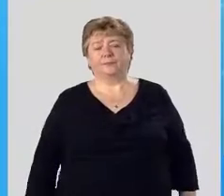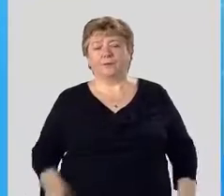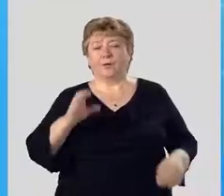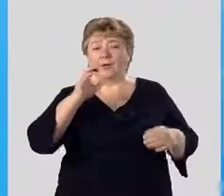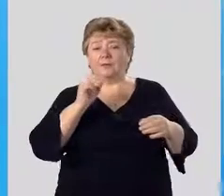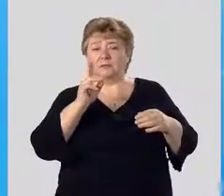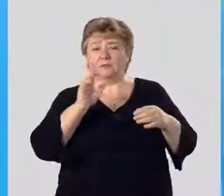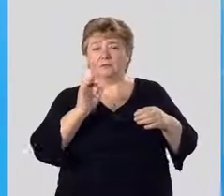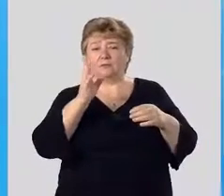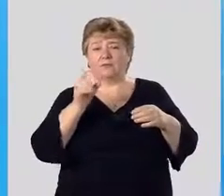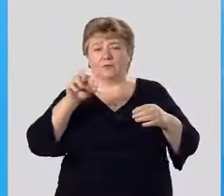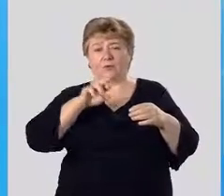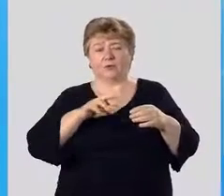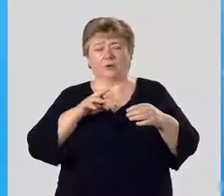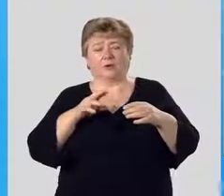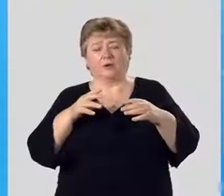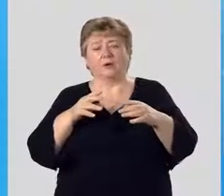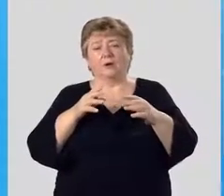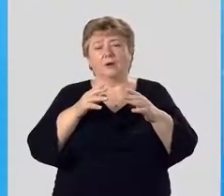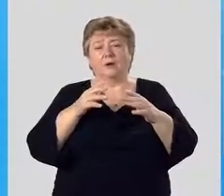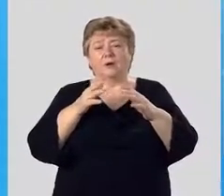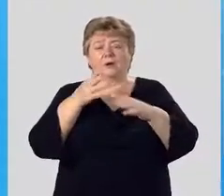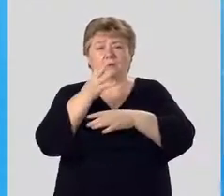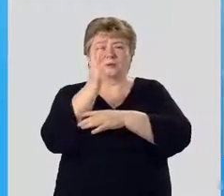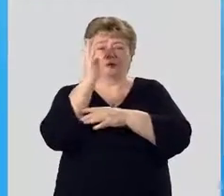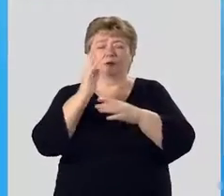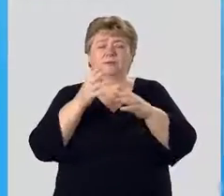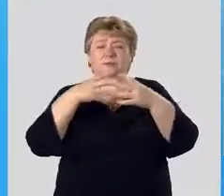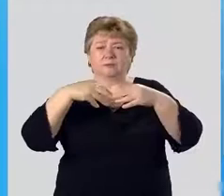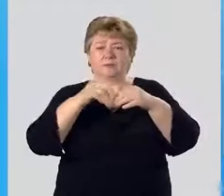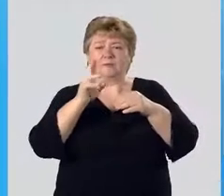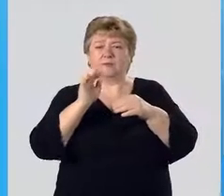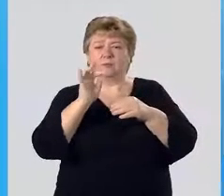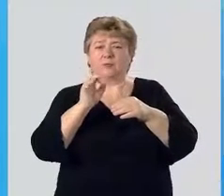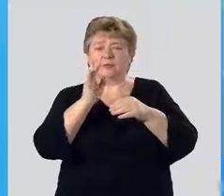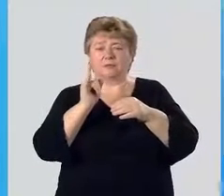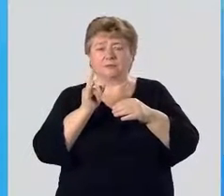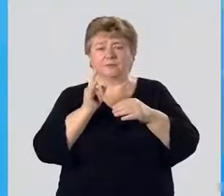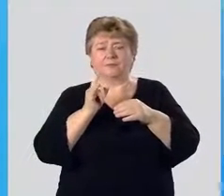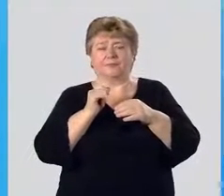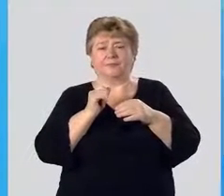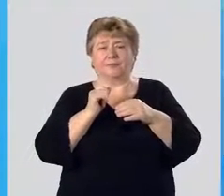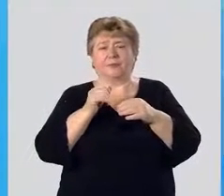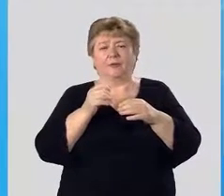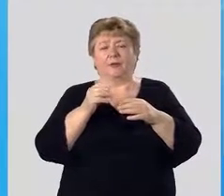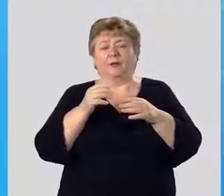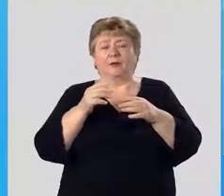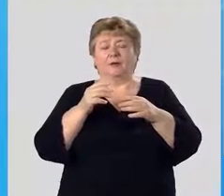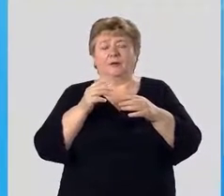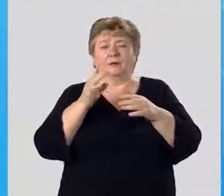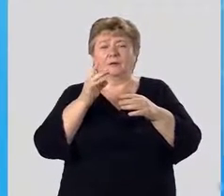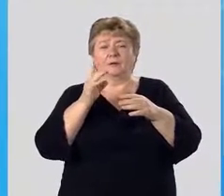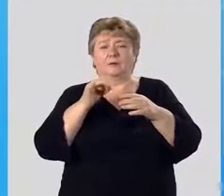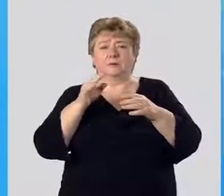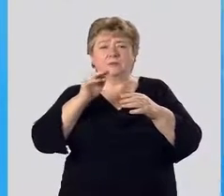Секвоя. Монотипный род древесных растений семейства кипарисовые. Естественный ареал